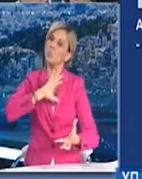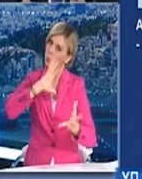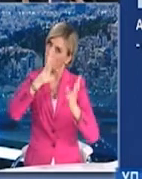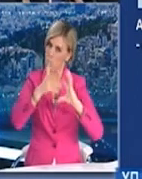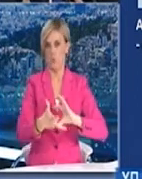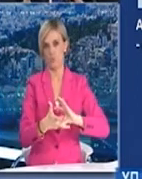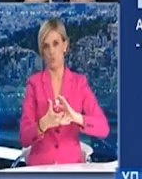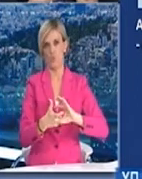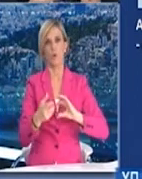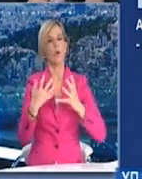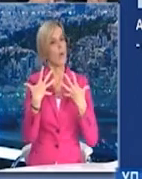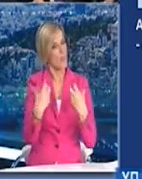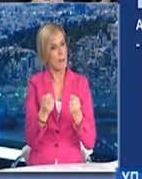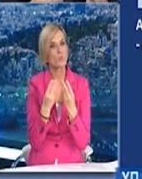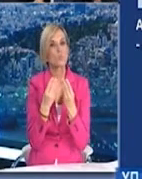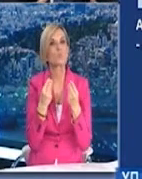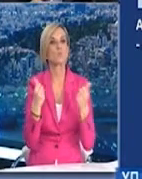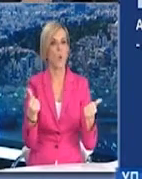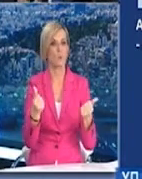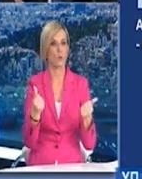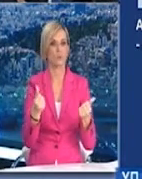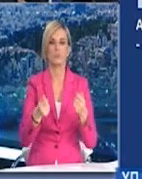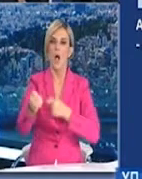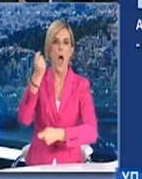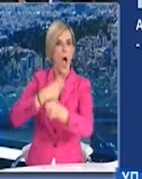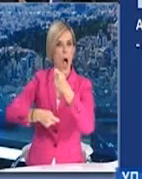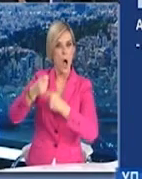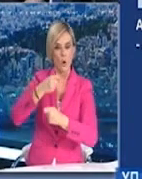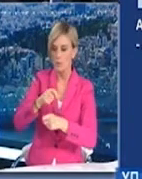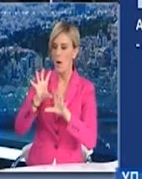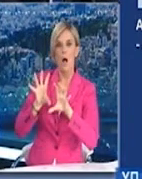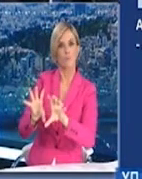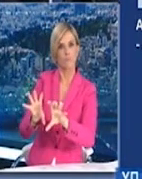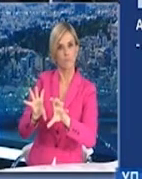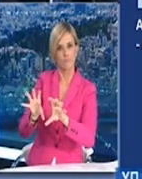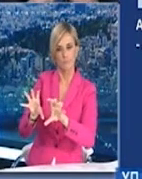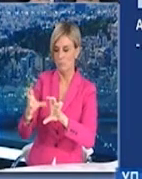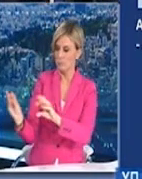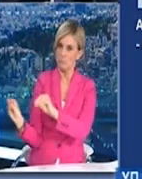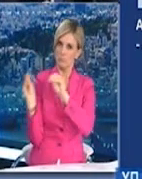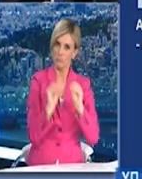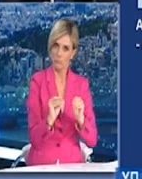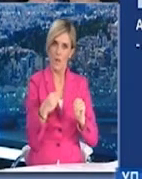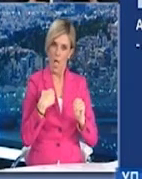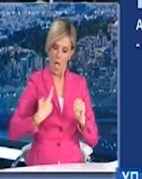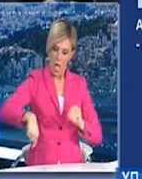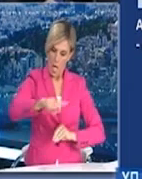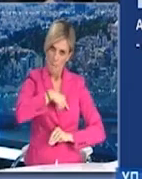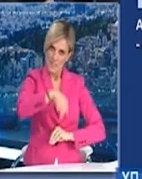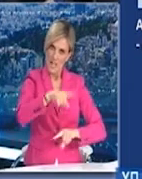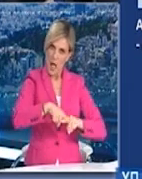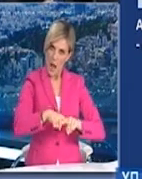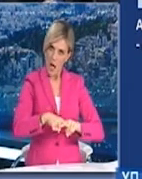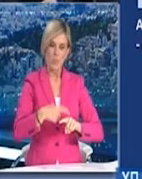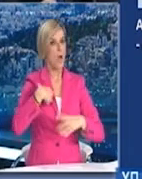χώρες της Ευρωπαϊκής Ένωσης ταυτόχρονα, ενώ αντίστοιχα θα έχουν την ίδια τιμή για όλα τα κράτη-μέλη. Οι εμβολιασμοί θα γίνουν σε 1.018 κέντρα